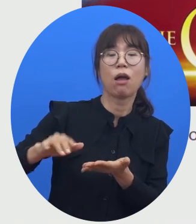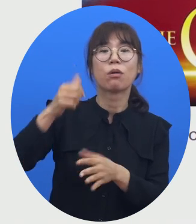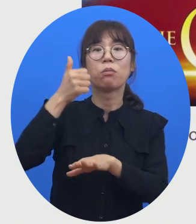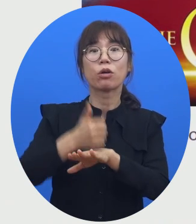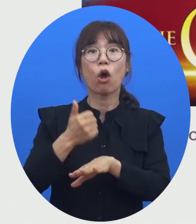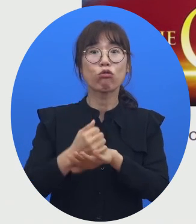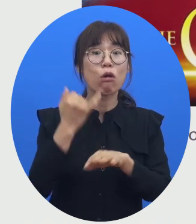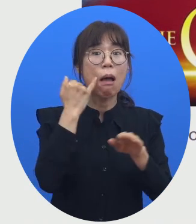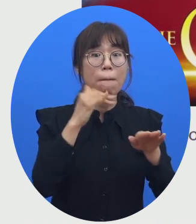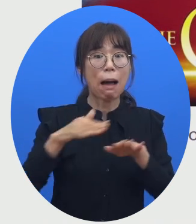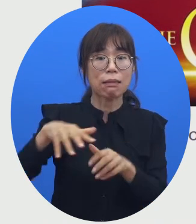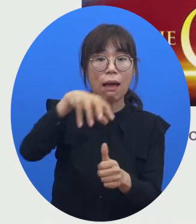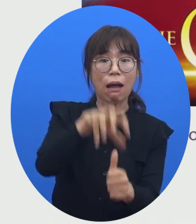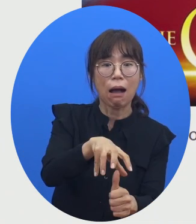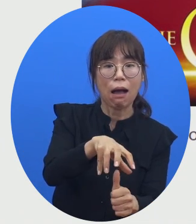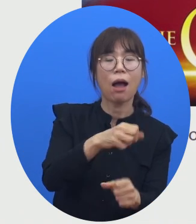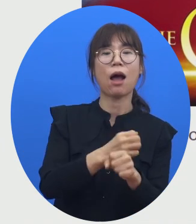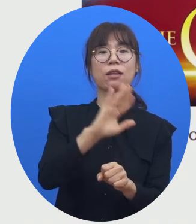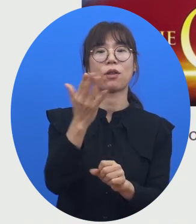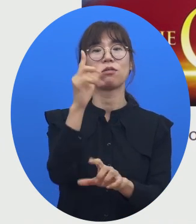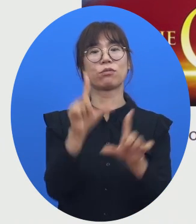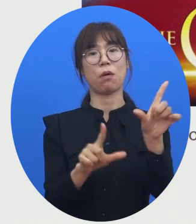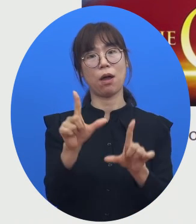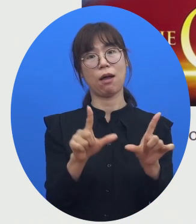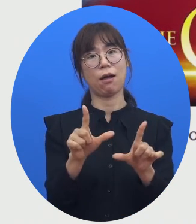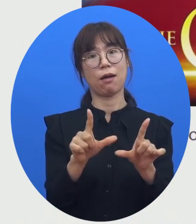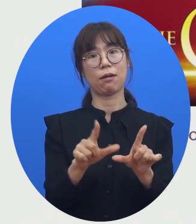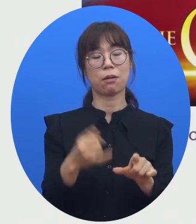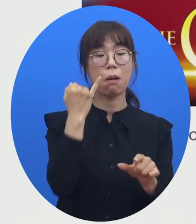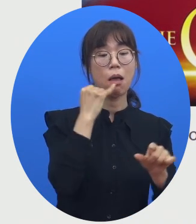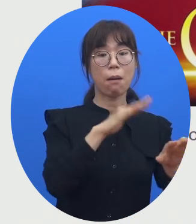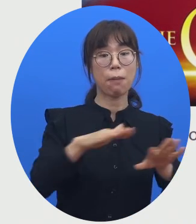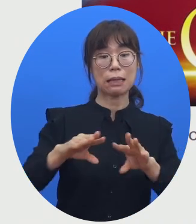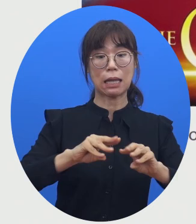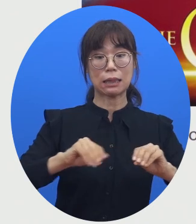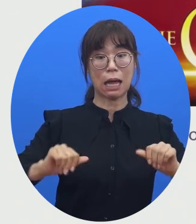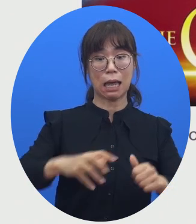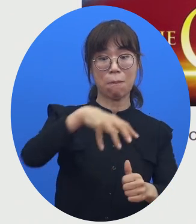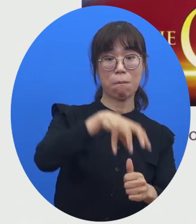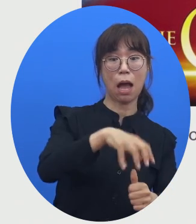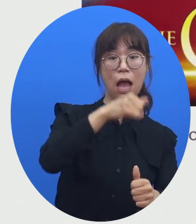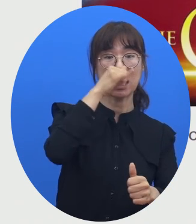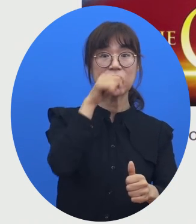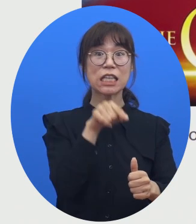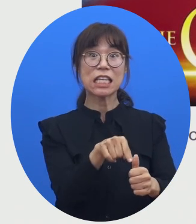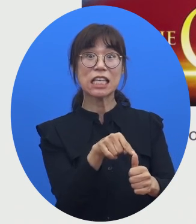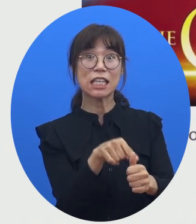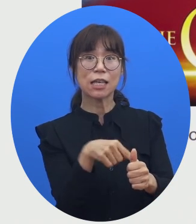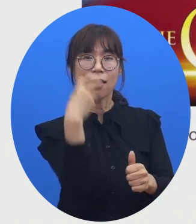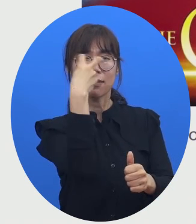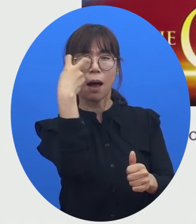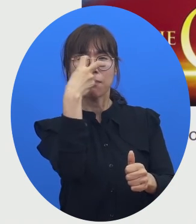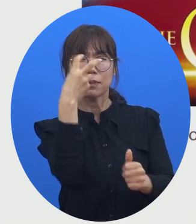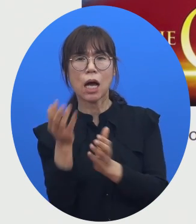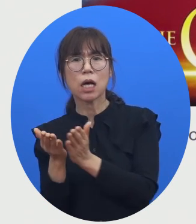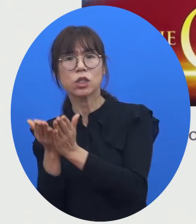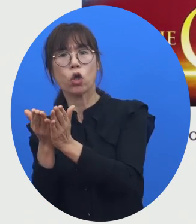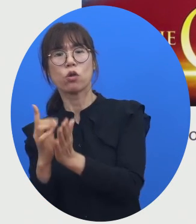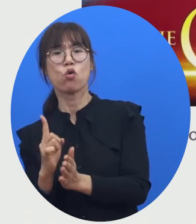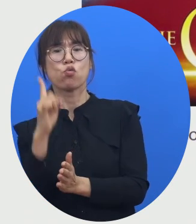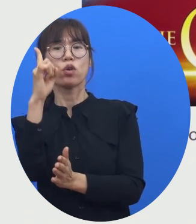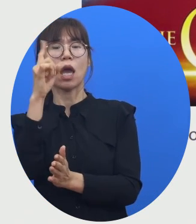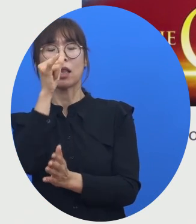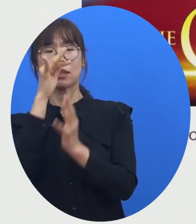해저 바닥에 갇혀버리는 일이 발생하는데 그 해저 바닥에 갇힌 탐사선을 위에 있는 사람들은